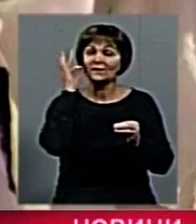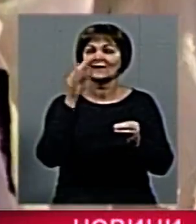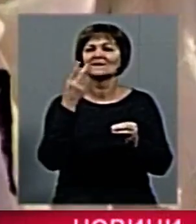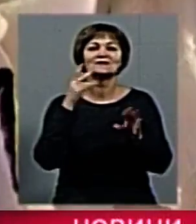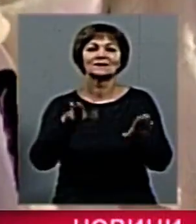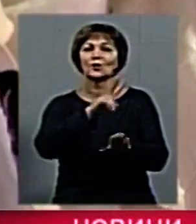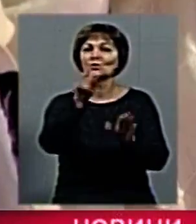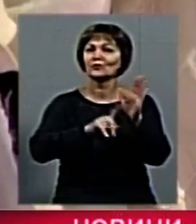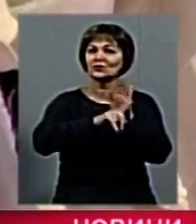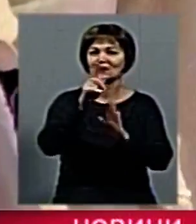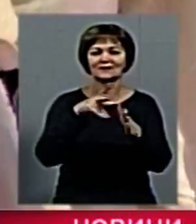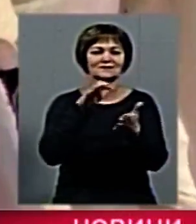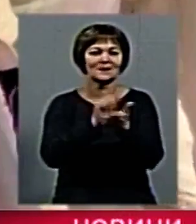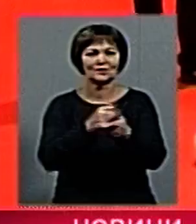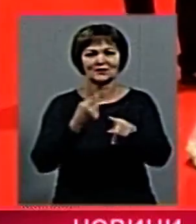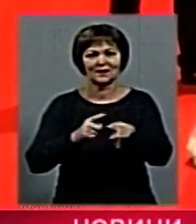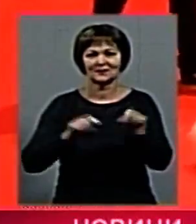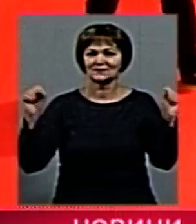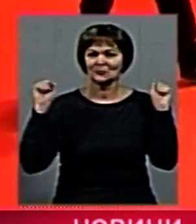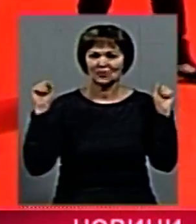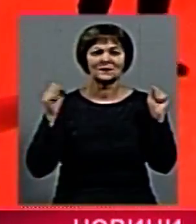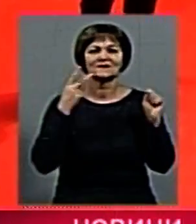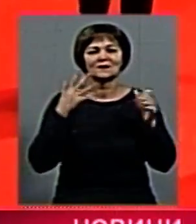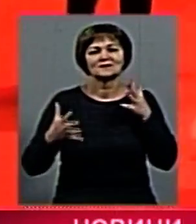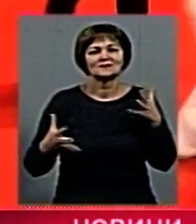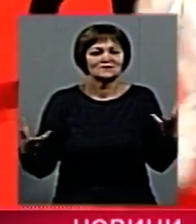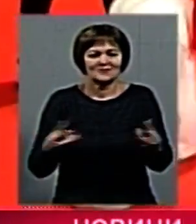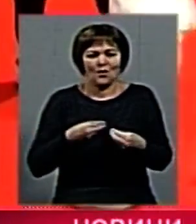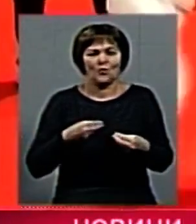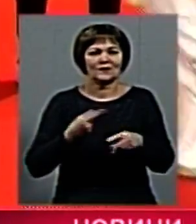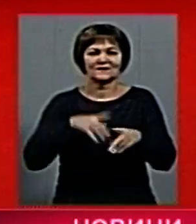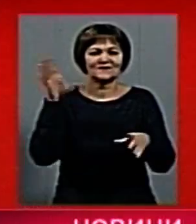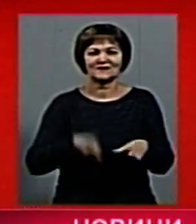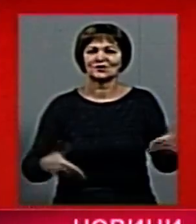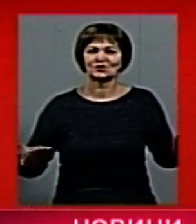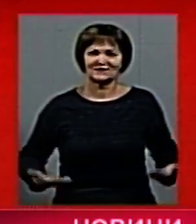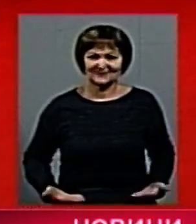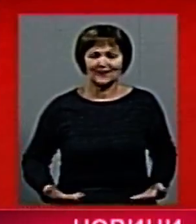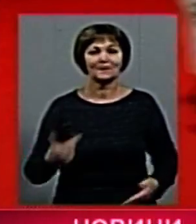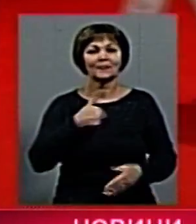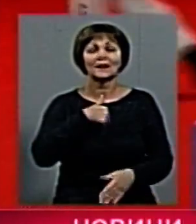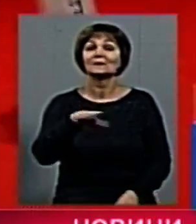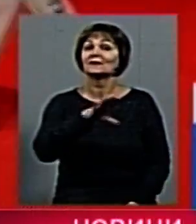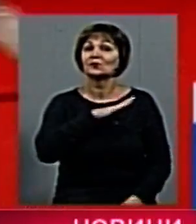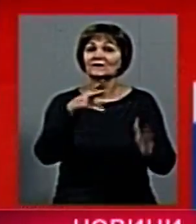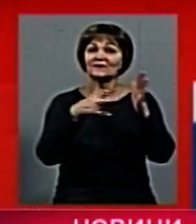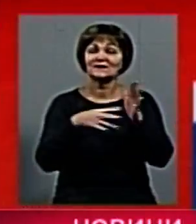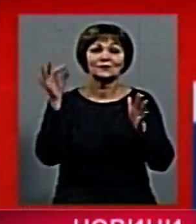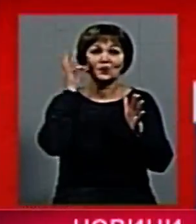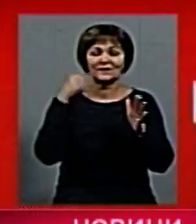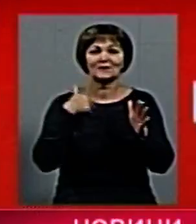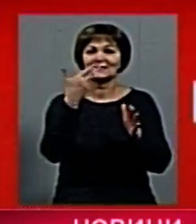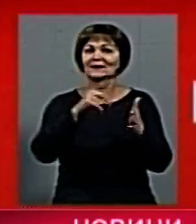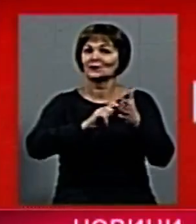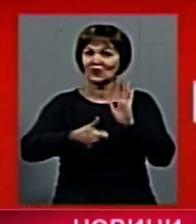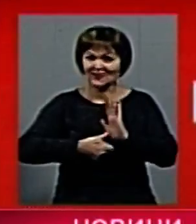правило, ті, хто починають займатися цим видом спорту, захоплюються ним на все життя. Мені, як було 8 років, я був в